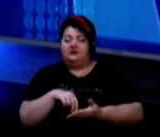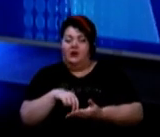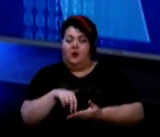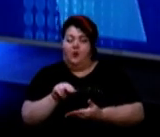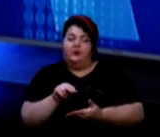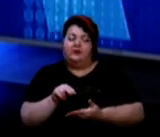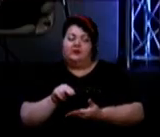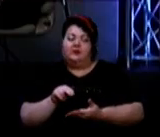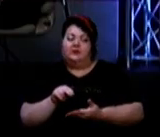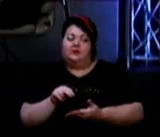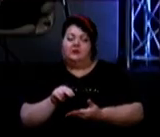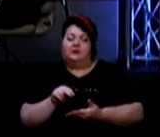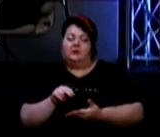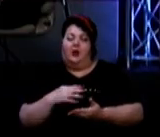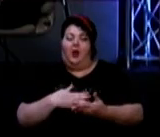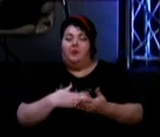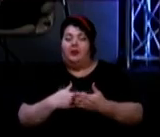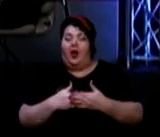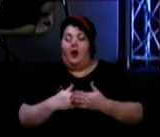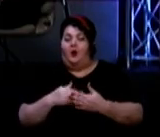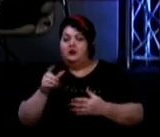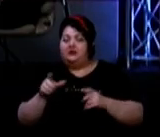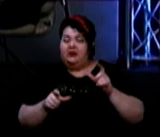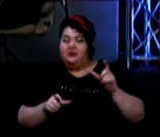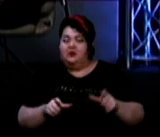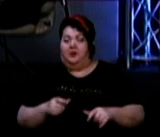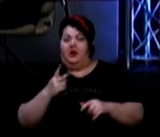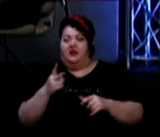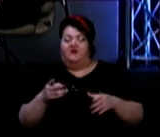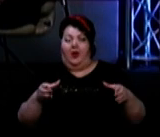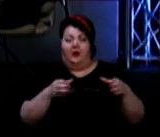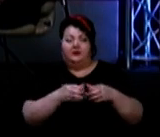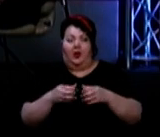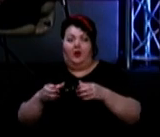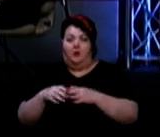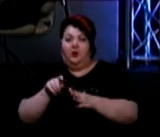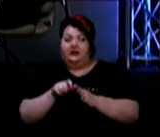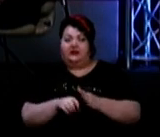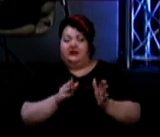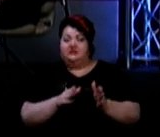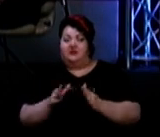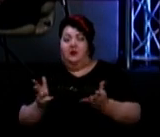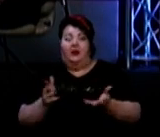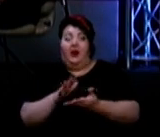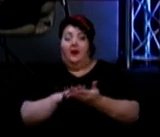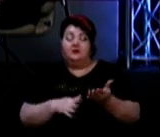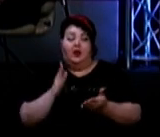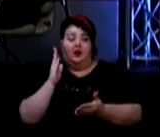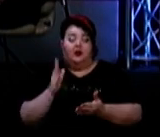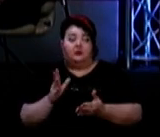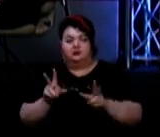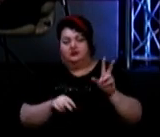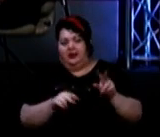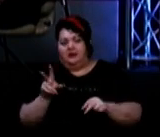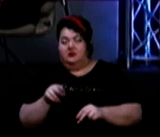благодійниками, два набори тест-систем. Ну, як далі буде, надіємося, що це